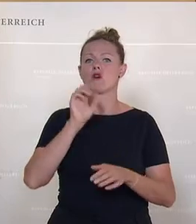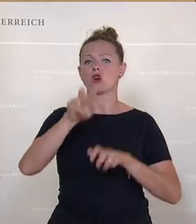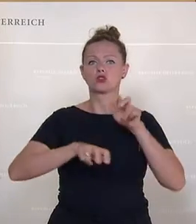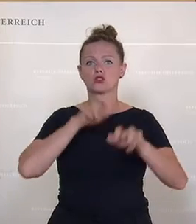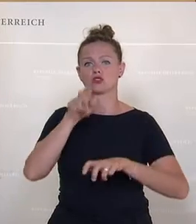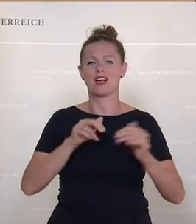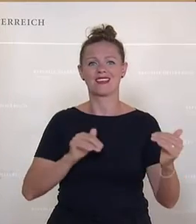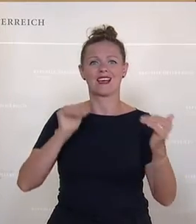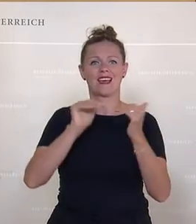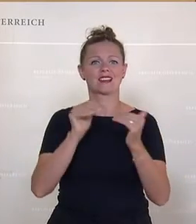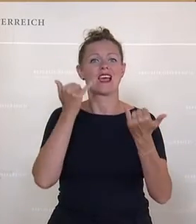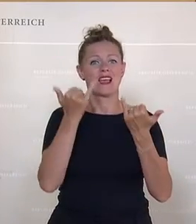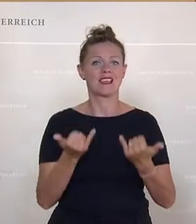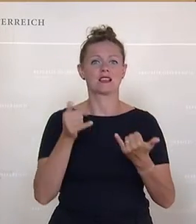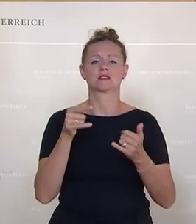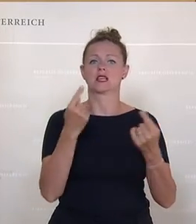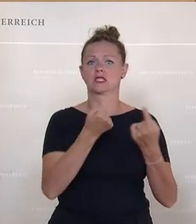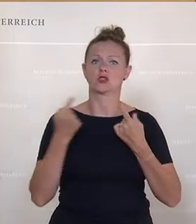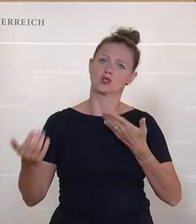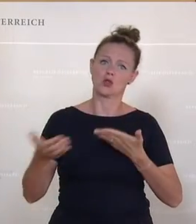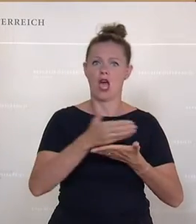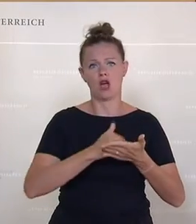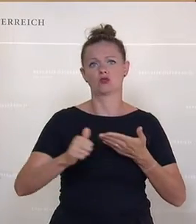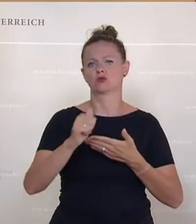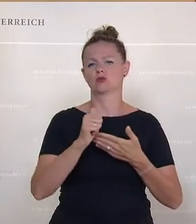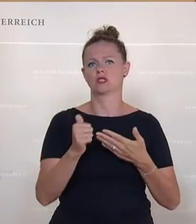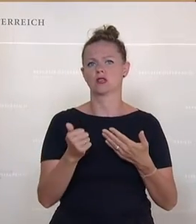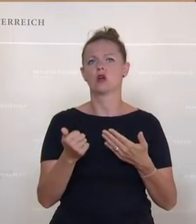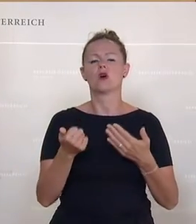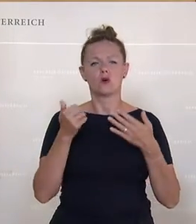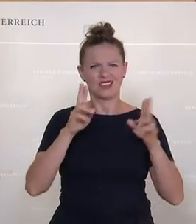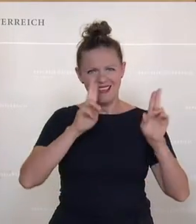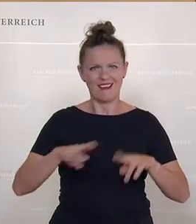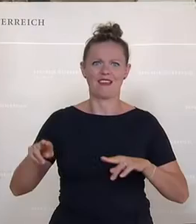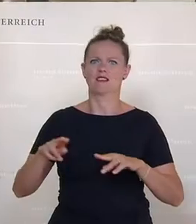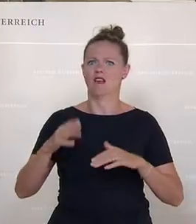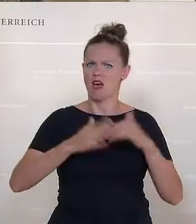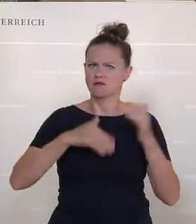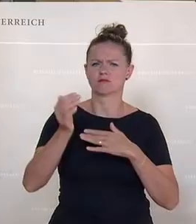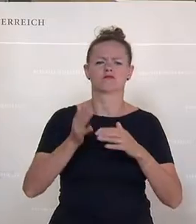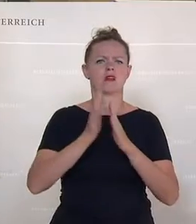diesem Land. Nutzen wir diese Gelegenheit und schaffen Gerechtigkeit in unserem Land. Dankeschön.